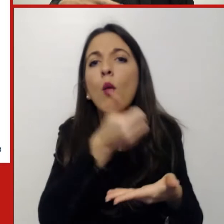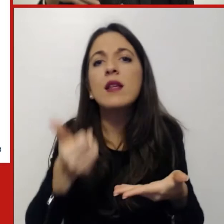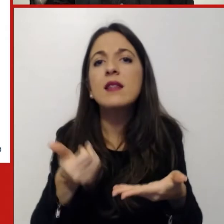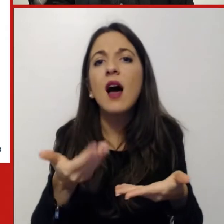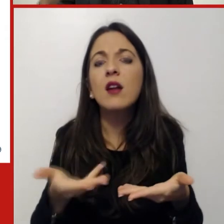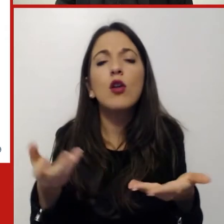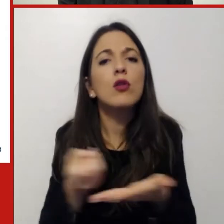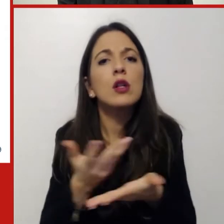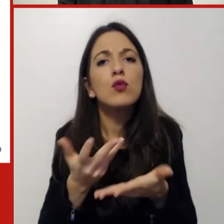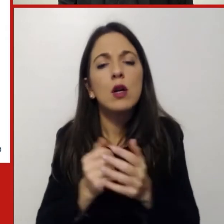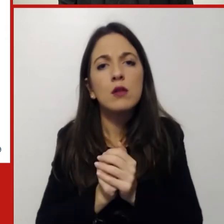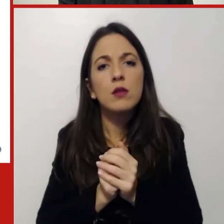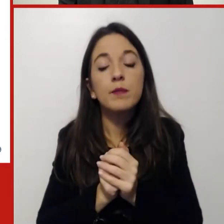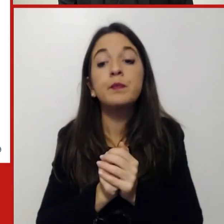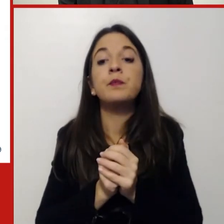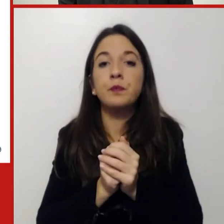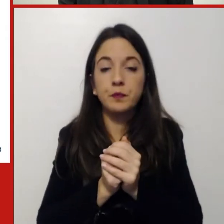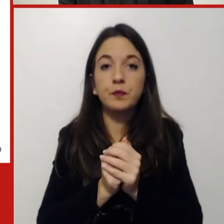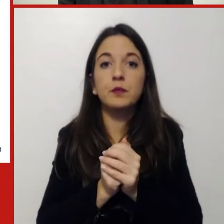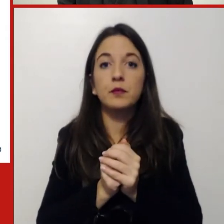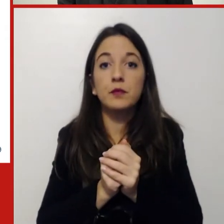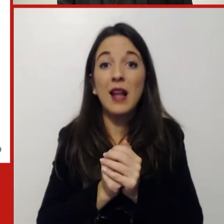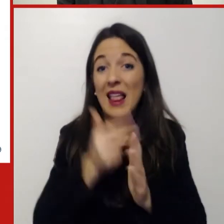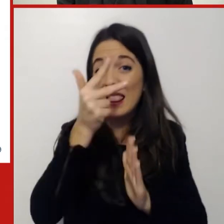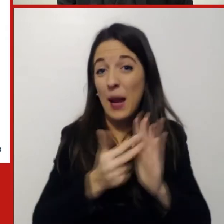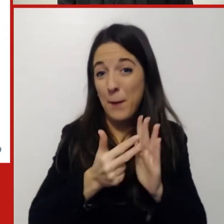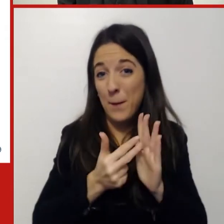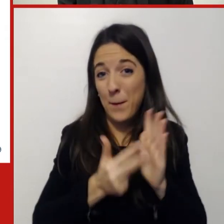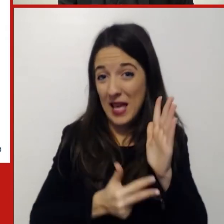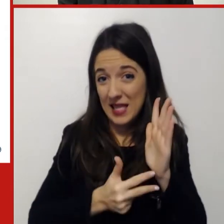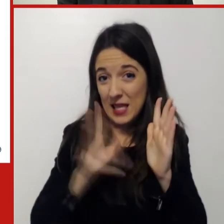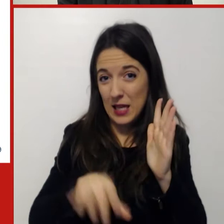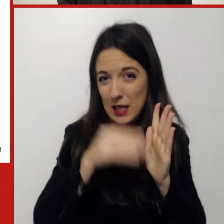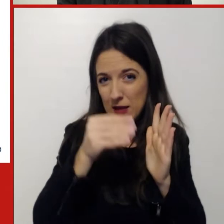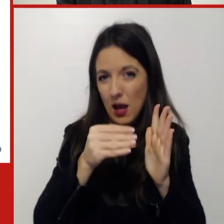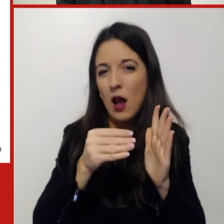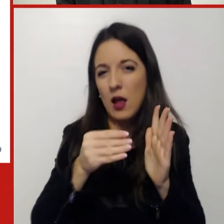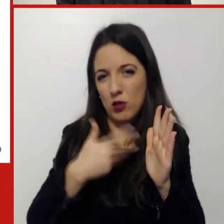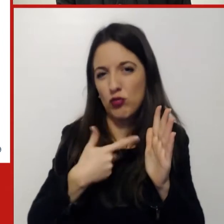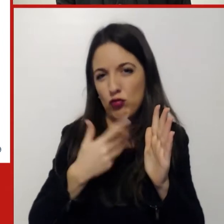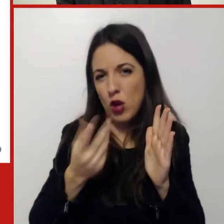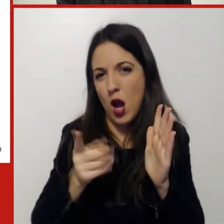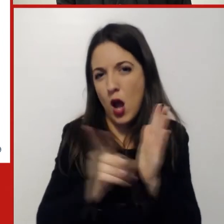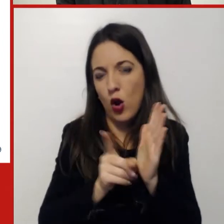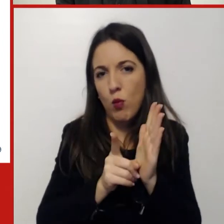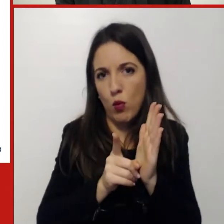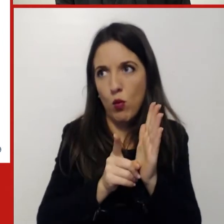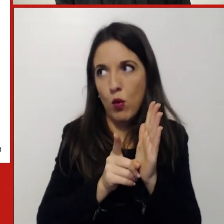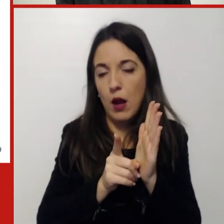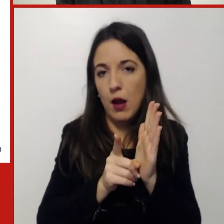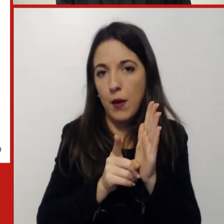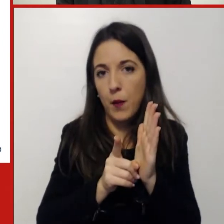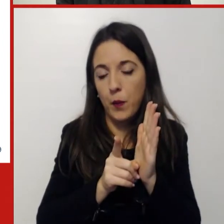Dopo un primo trimestre in cui avevamo comunque un fortissimo livello di